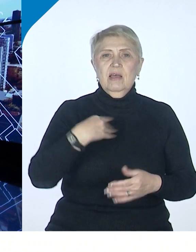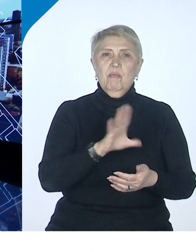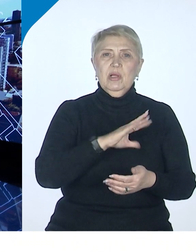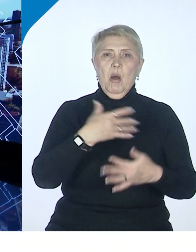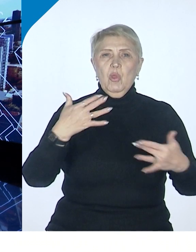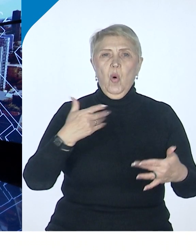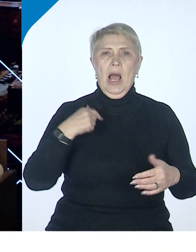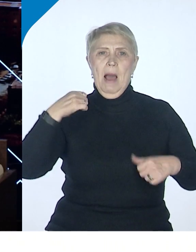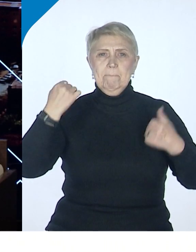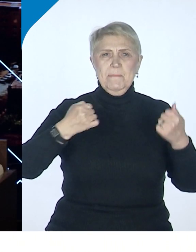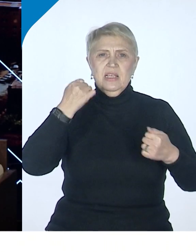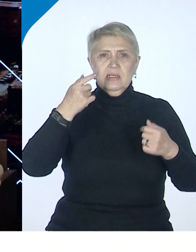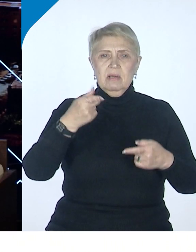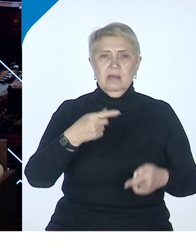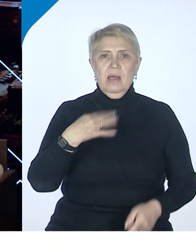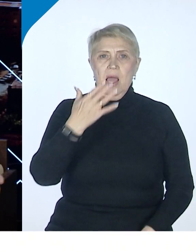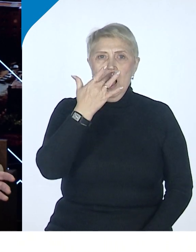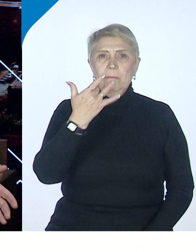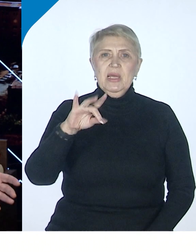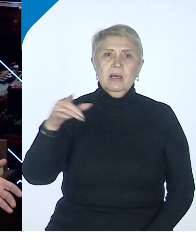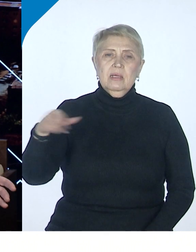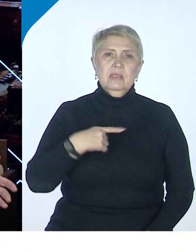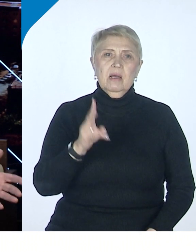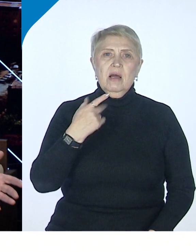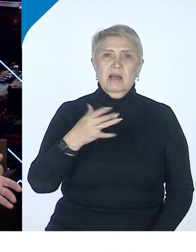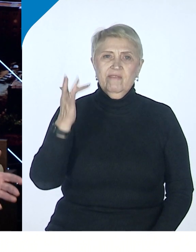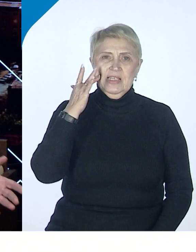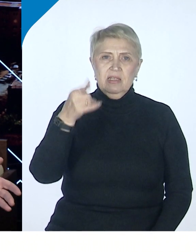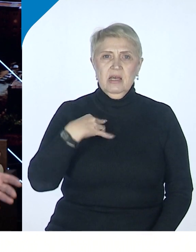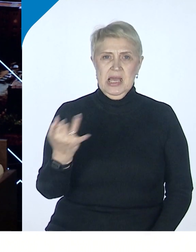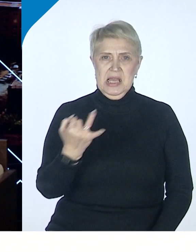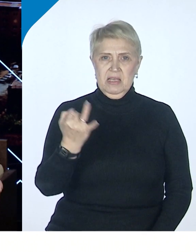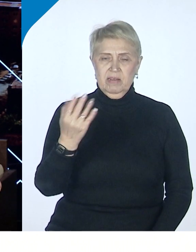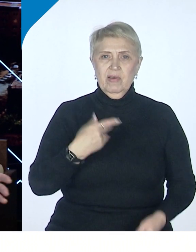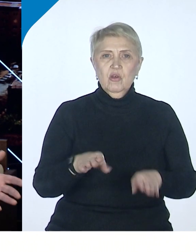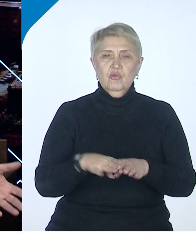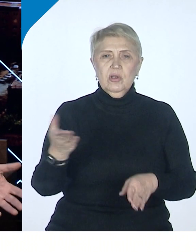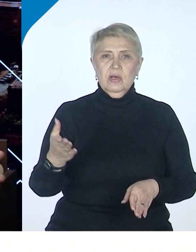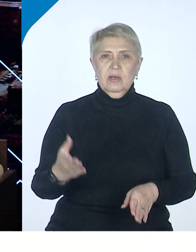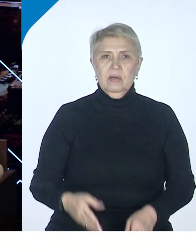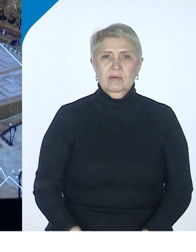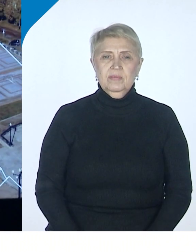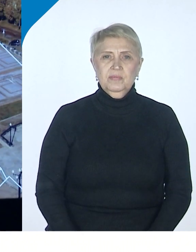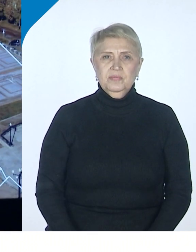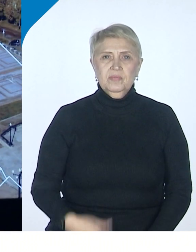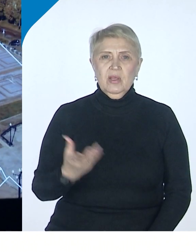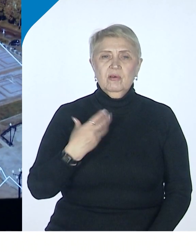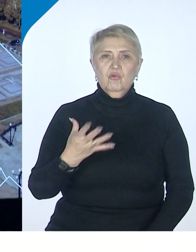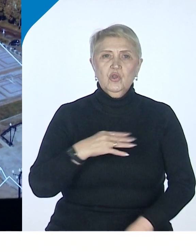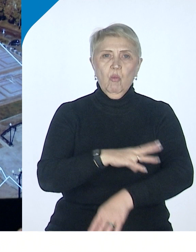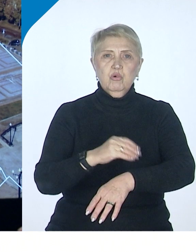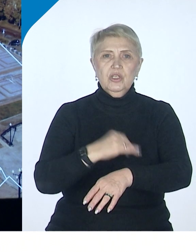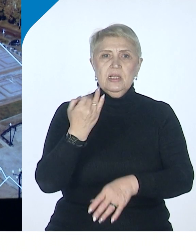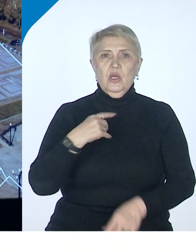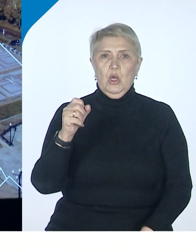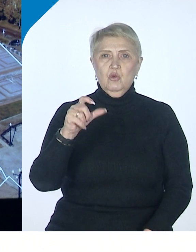экономики там было немного. Американцев, как всегда, интересовали только концессии, там, на пушнину, золото и так далее.